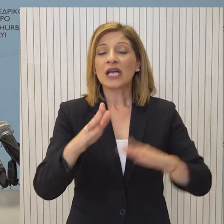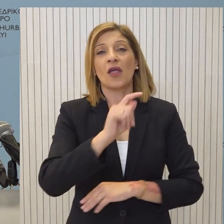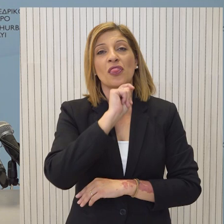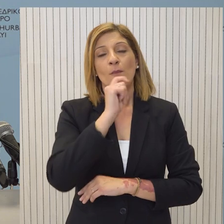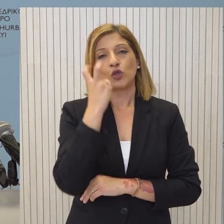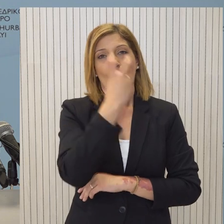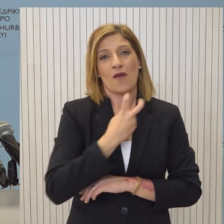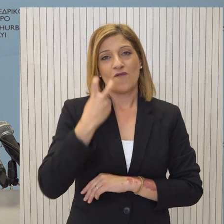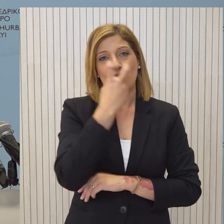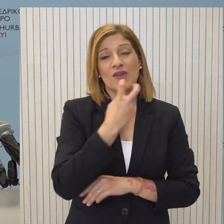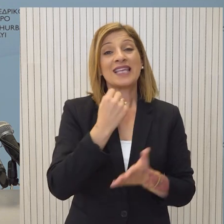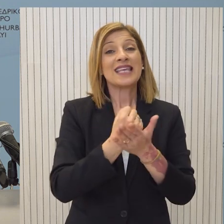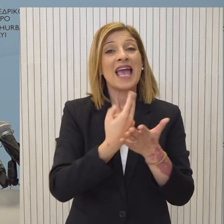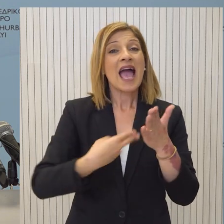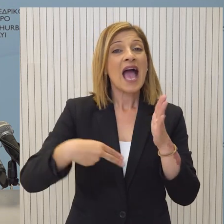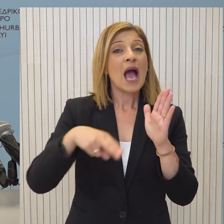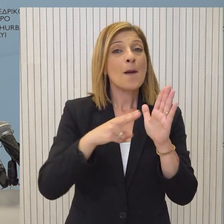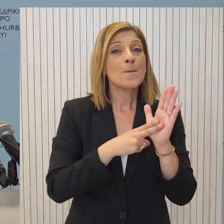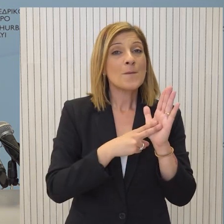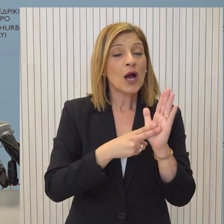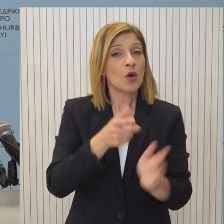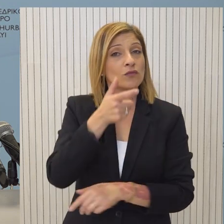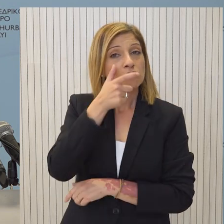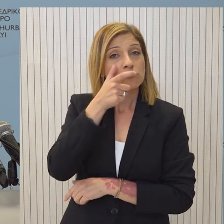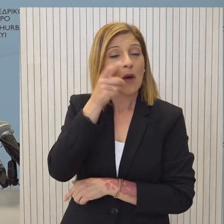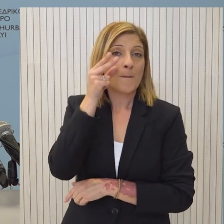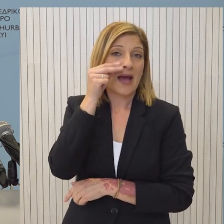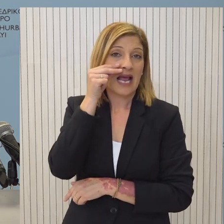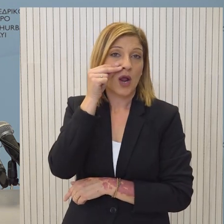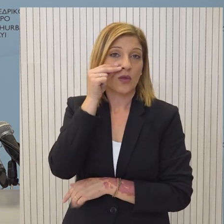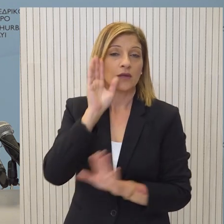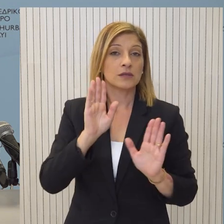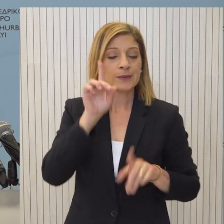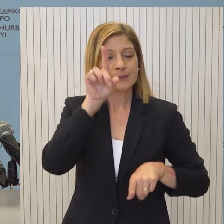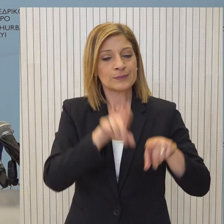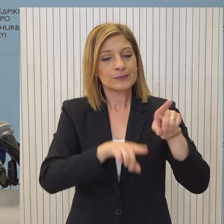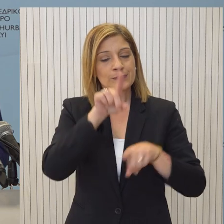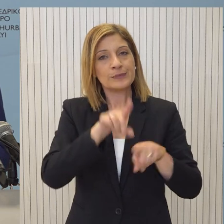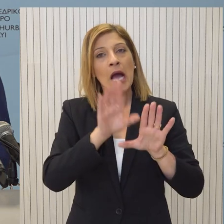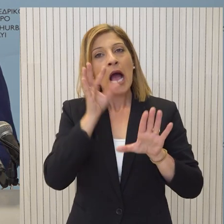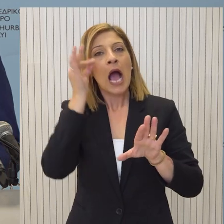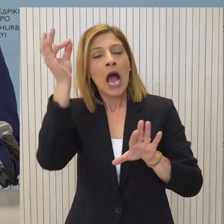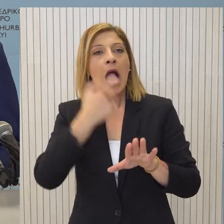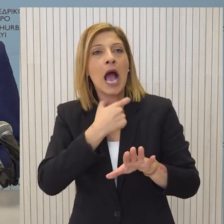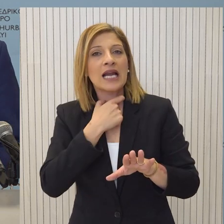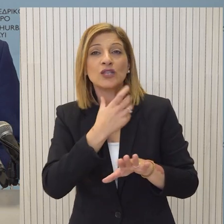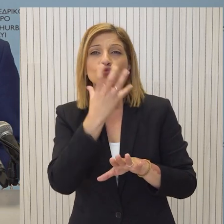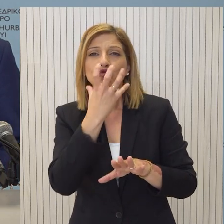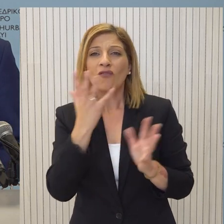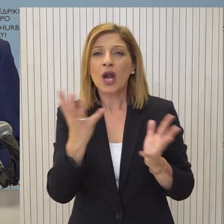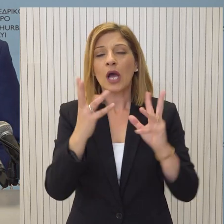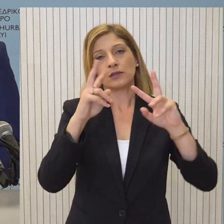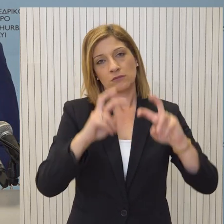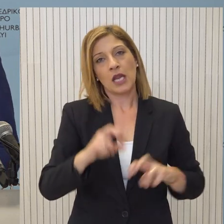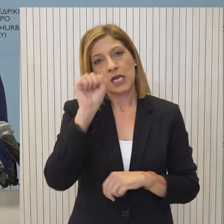πηγών και την απαγόρευση της χρήσης λογισμικών παρακολούθησης με την εξαίρεση για λόγους διερεύνησης πολύ σοβαρών εγκλημάτων και υπό πολύ